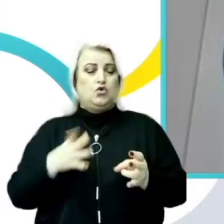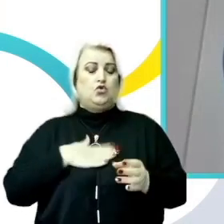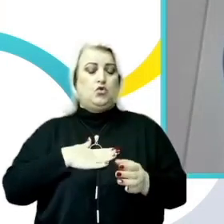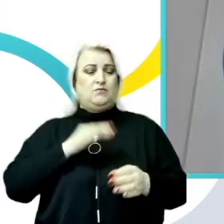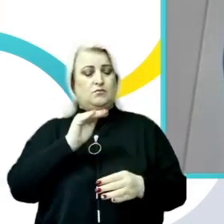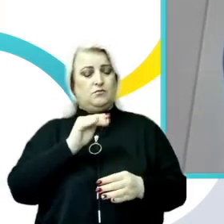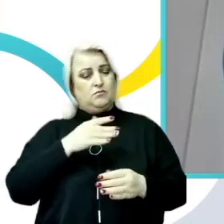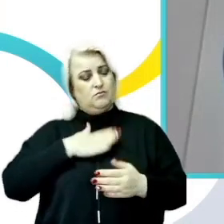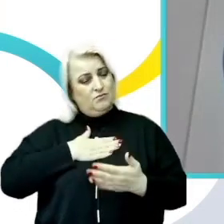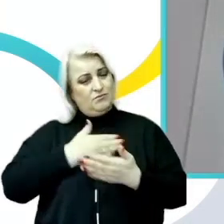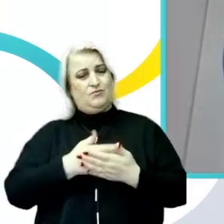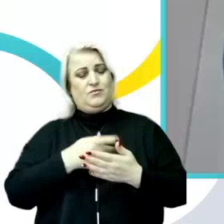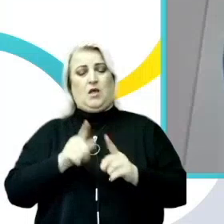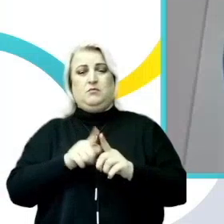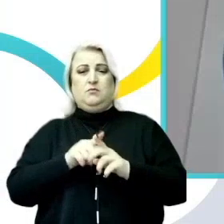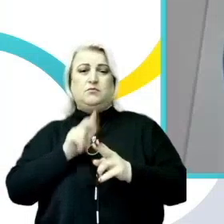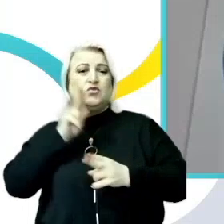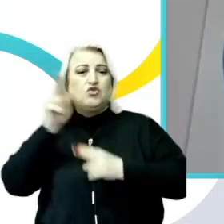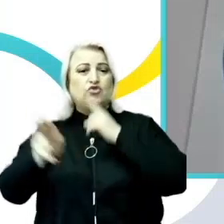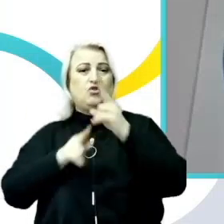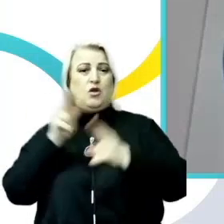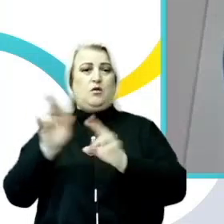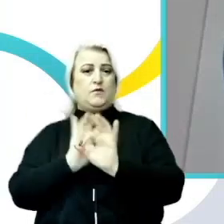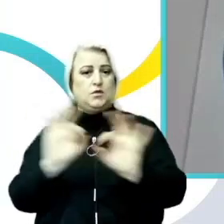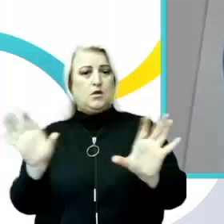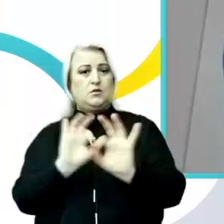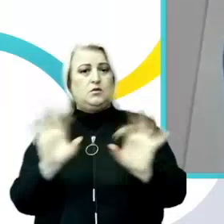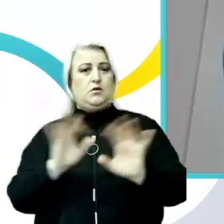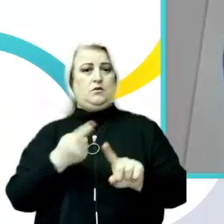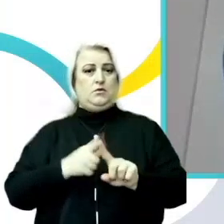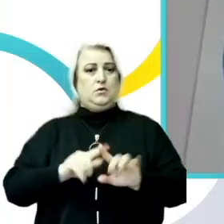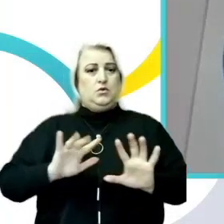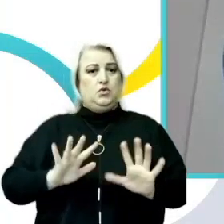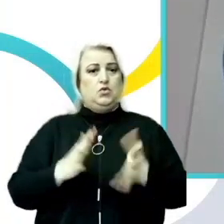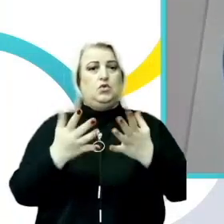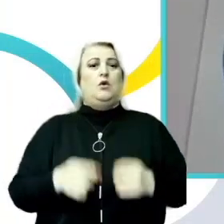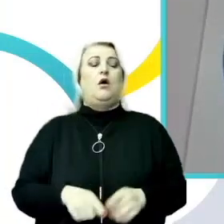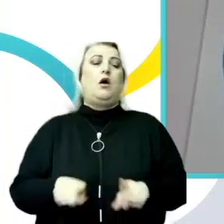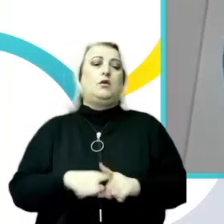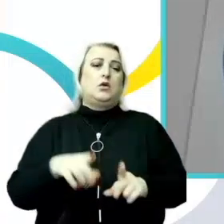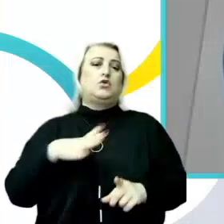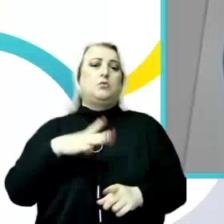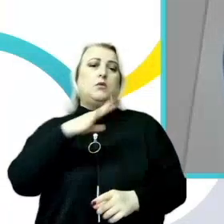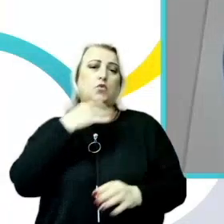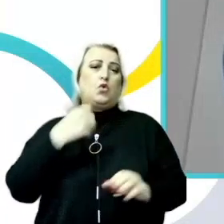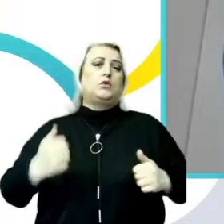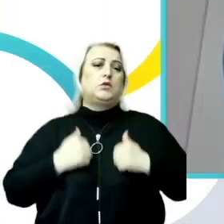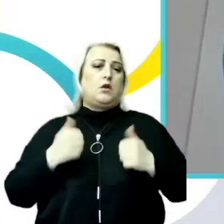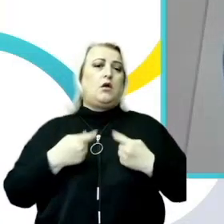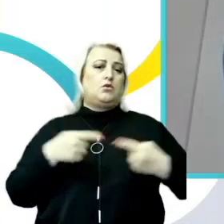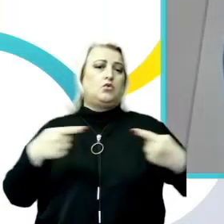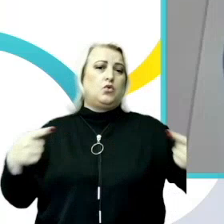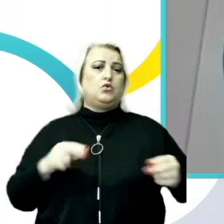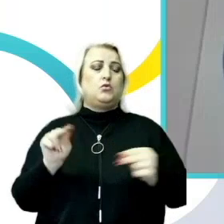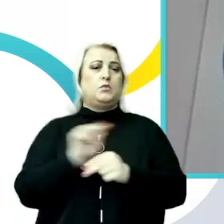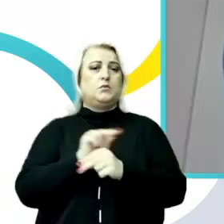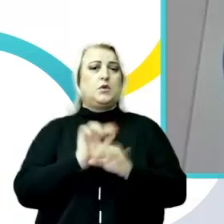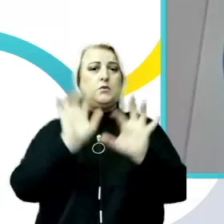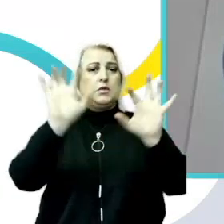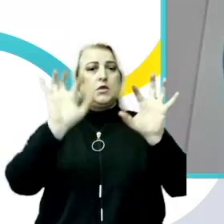cazuri. Au fost întreprinse și alte eforturi în materie de modificare a legislației,